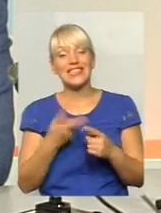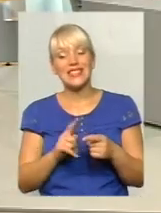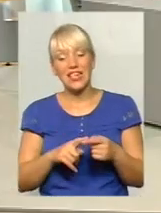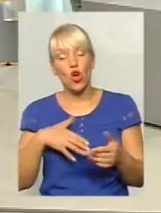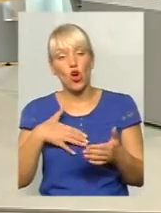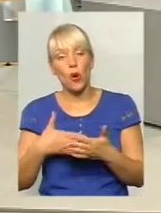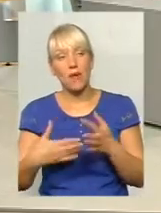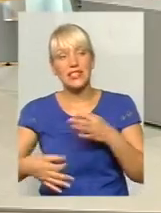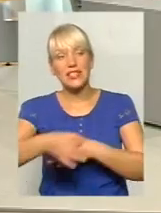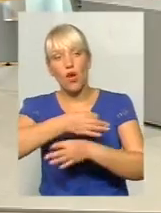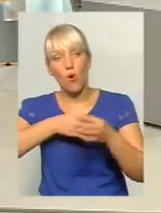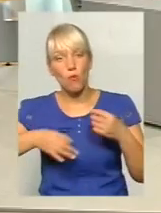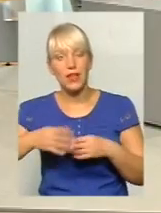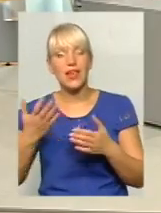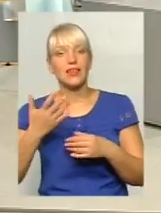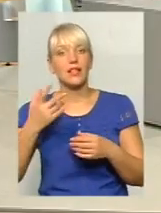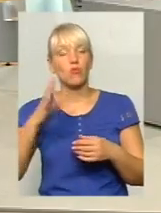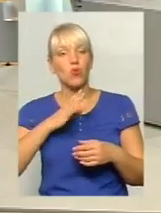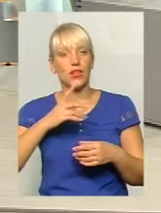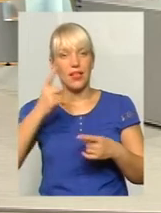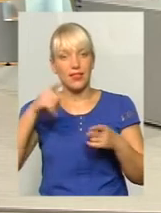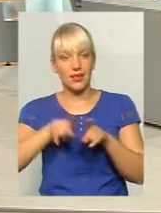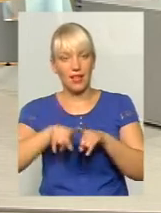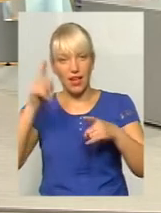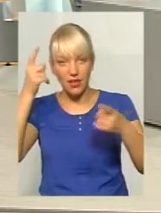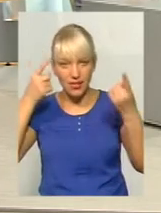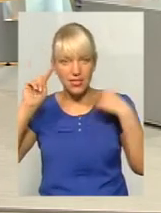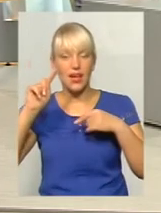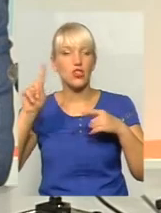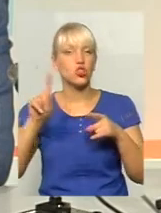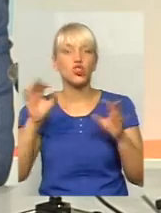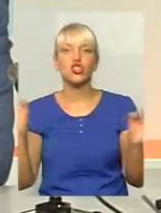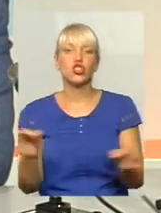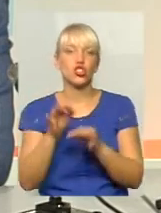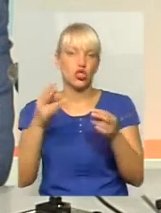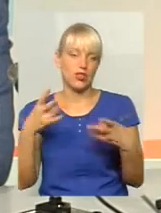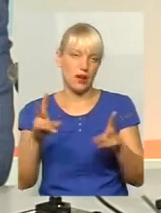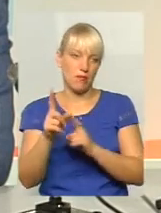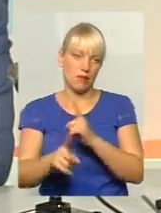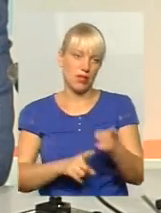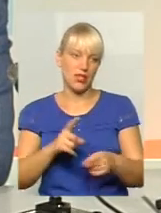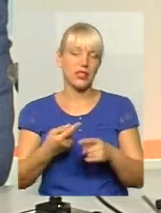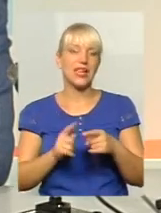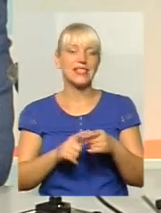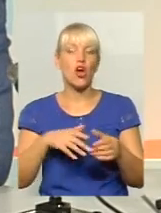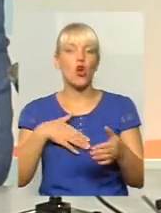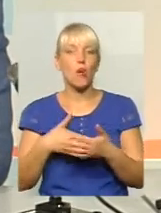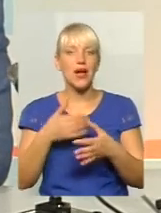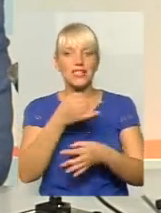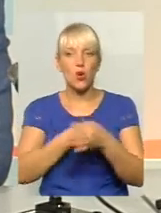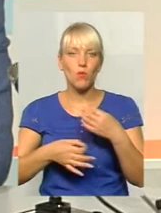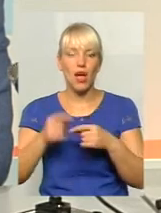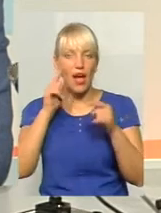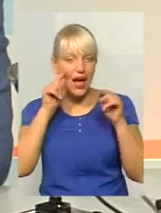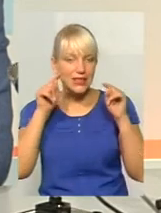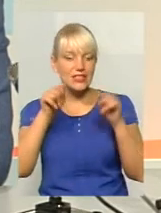яким, до речі, звучала ідея, нічого не міняти. Так, звичайно. І саме на цих громадських обговореннях акцентувалася